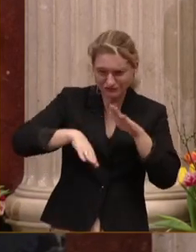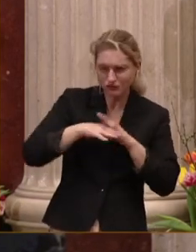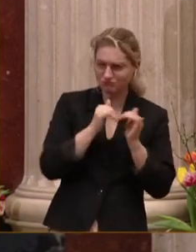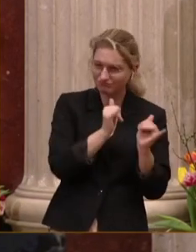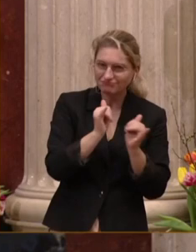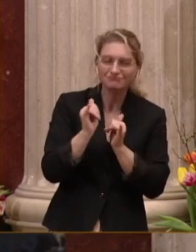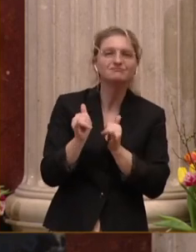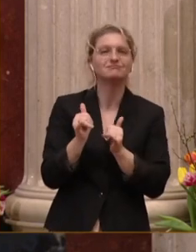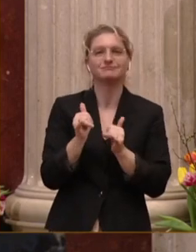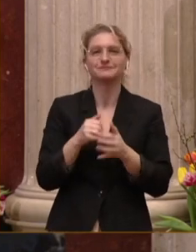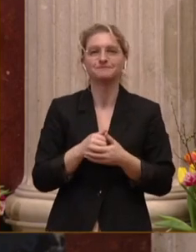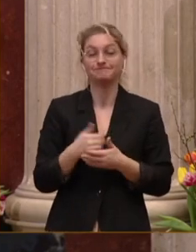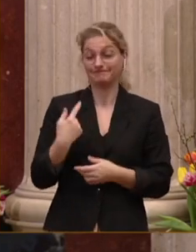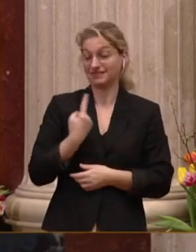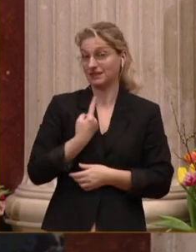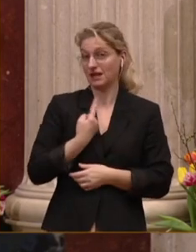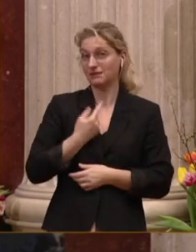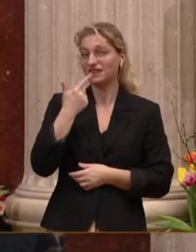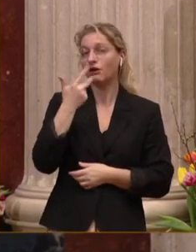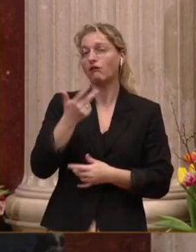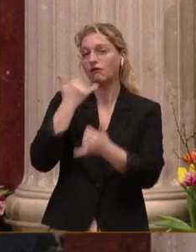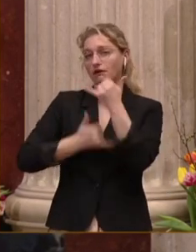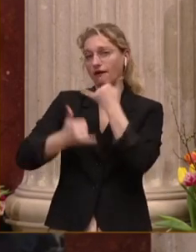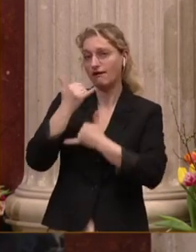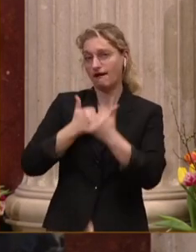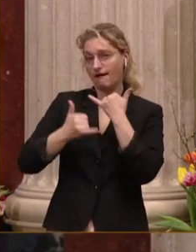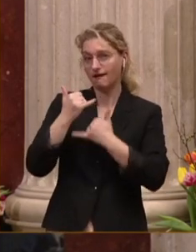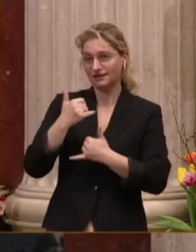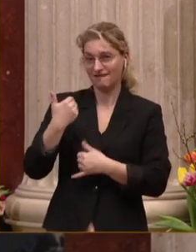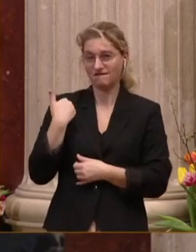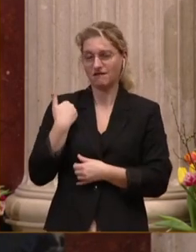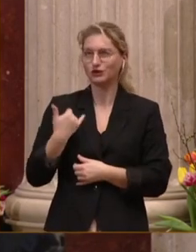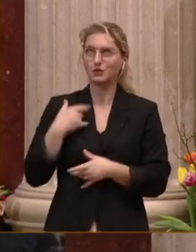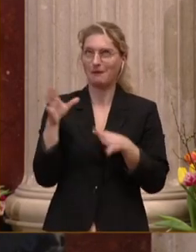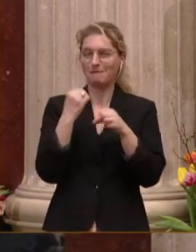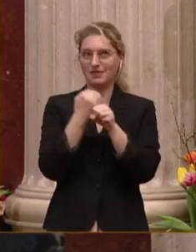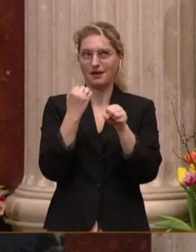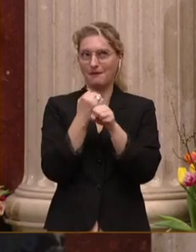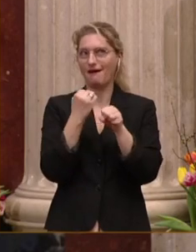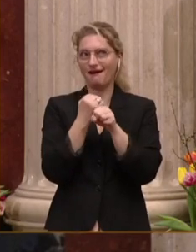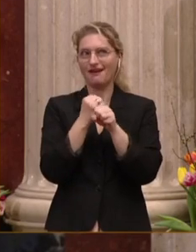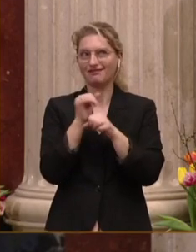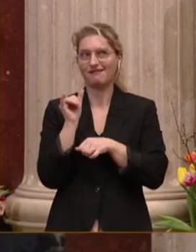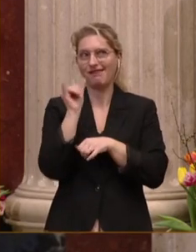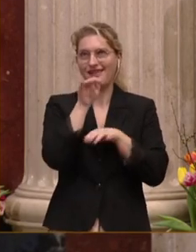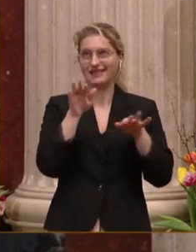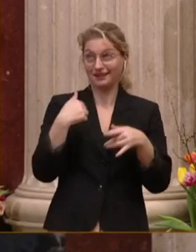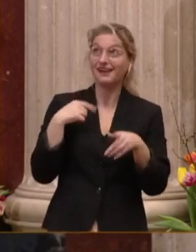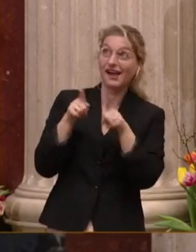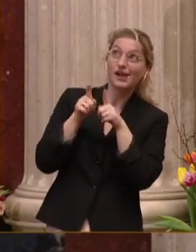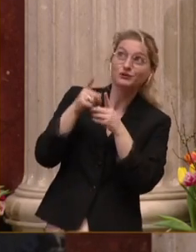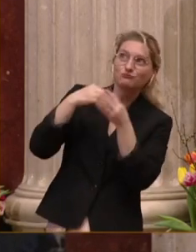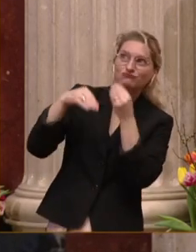Ich bin vor 32 Jahren als junger Mitarbeiter einer Airline, und auch ich kann noch mit dem Schweißgerät und mit dem